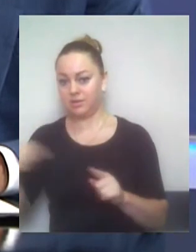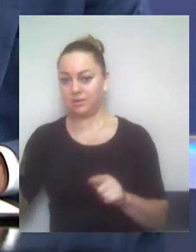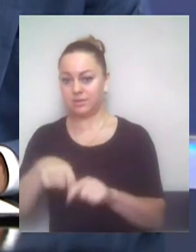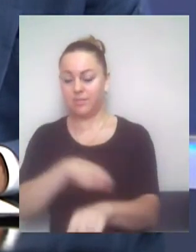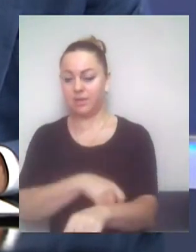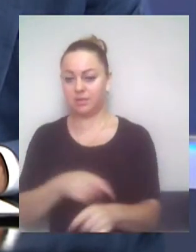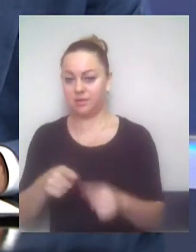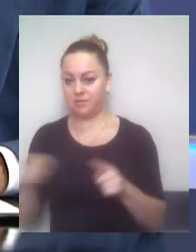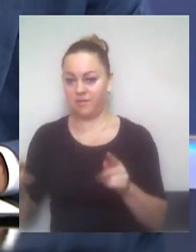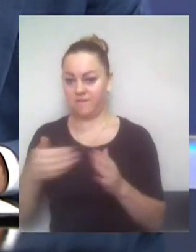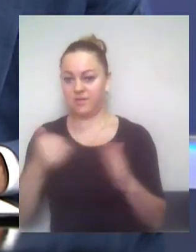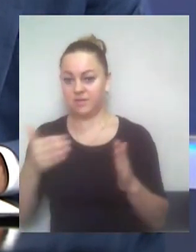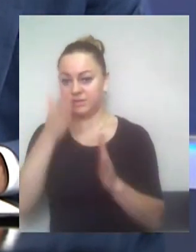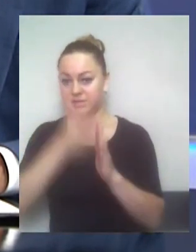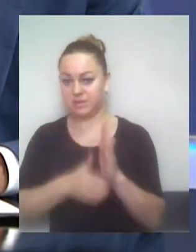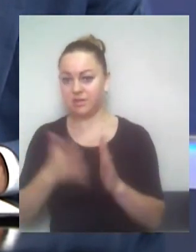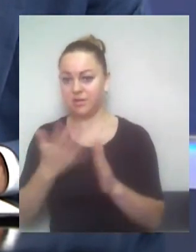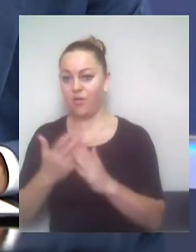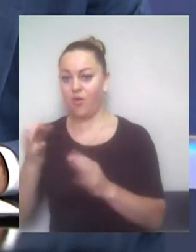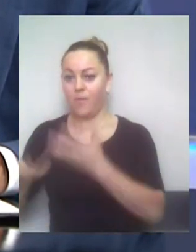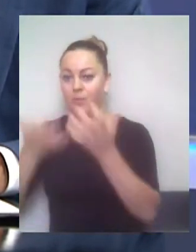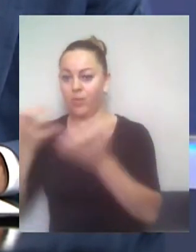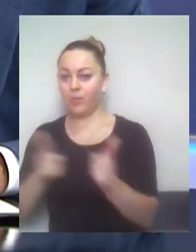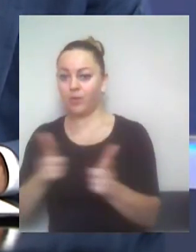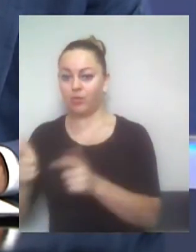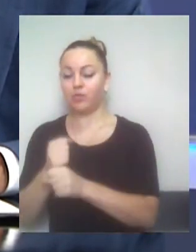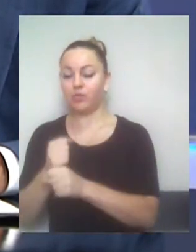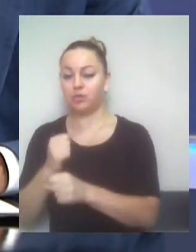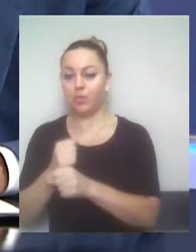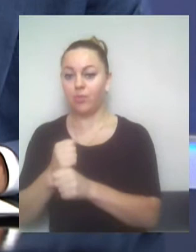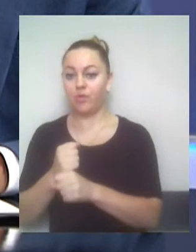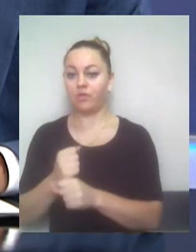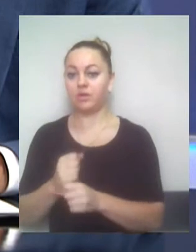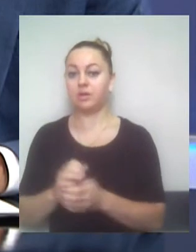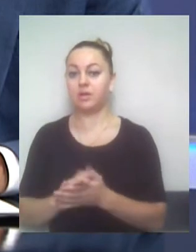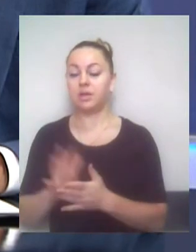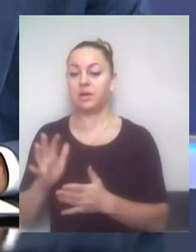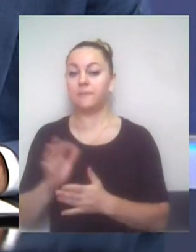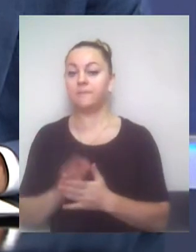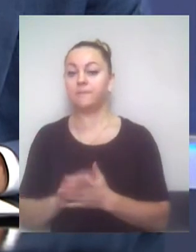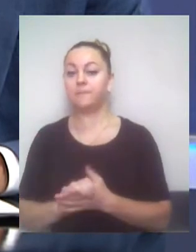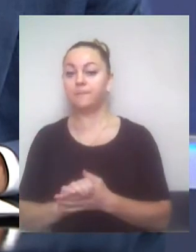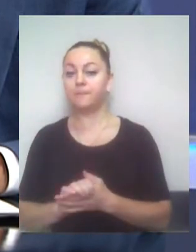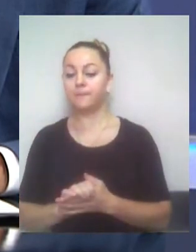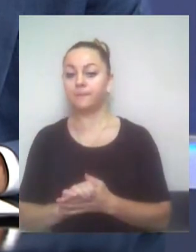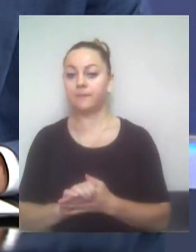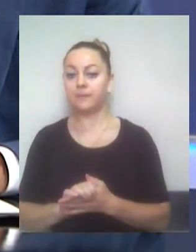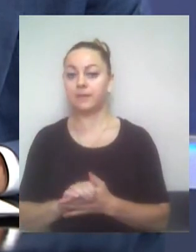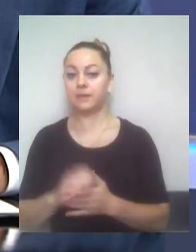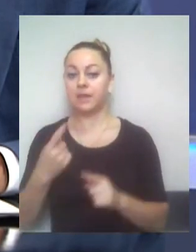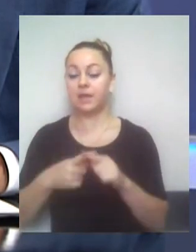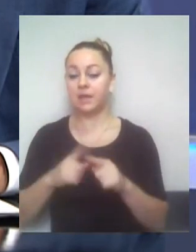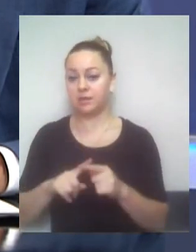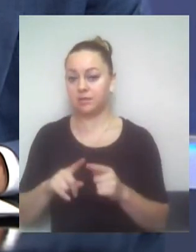будівельними, а роботами з демонтажу, підготовчими роботами, тобто підготовчими самого будівельного майданчика, це перечасно і